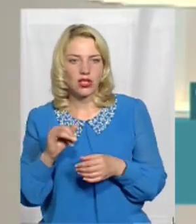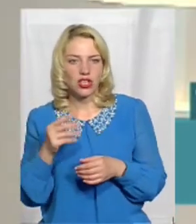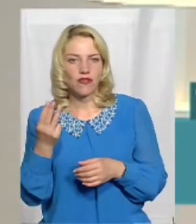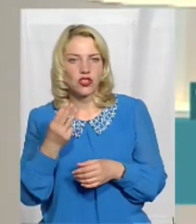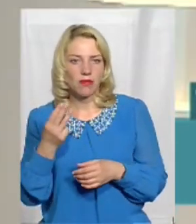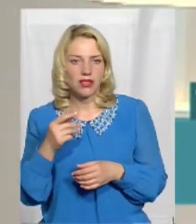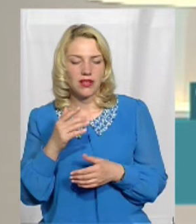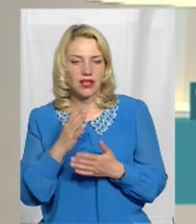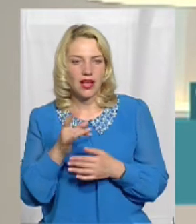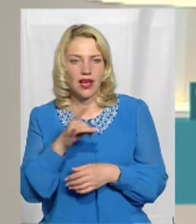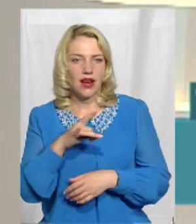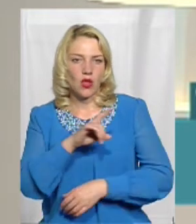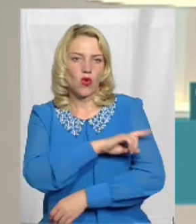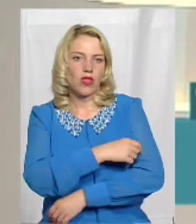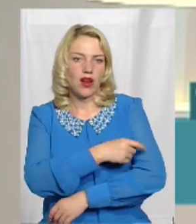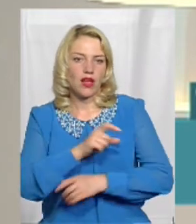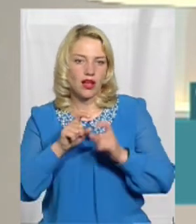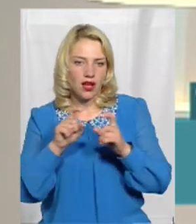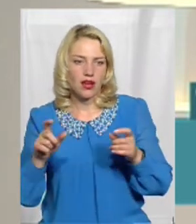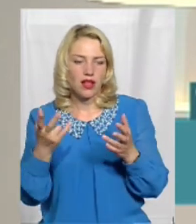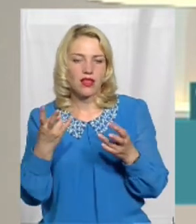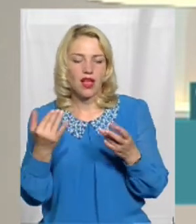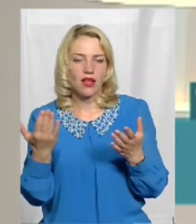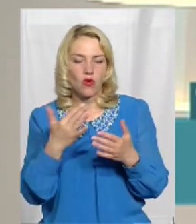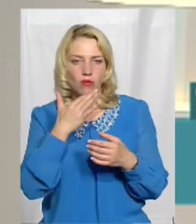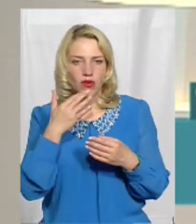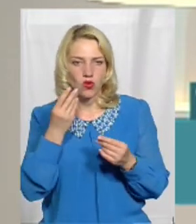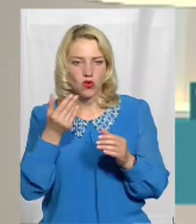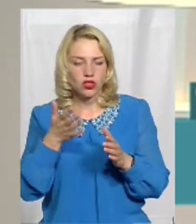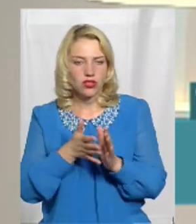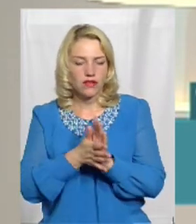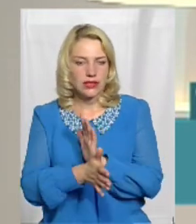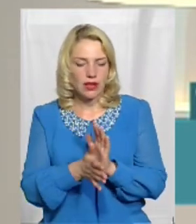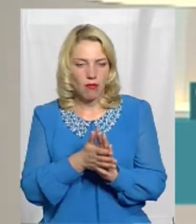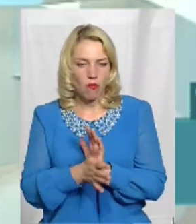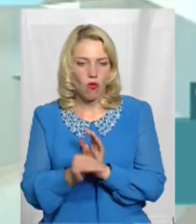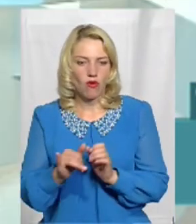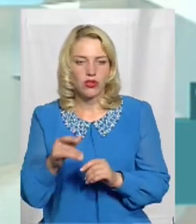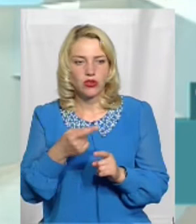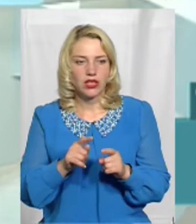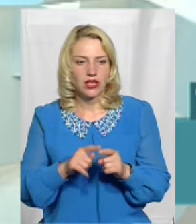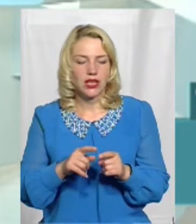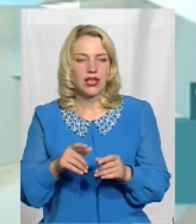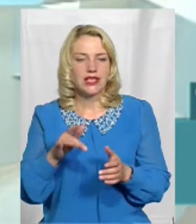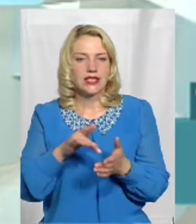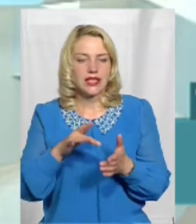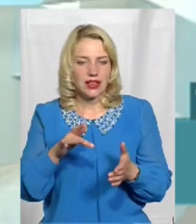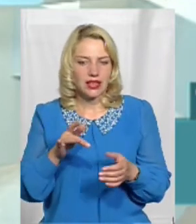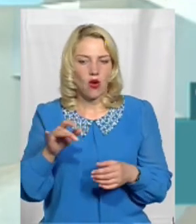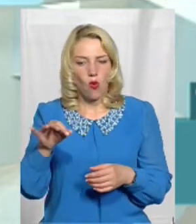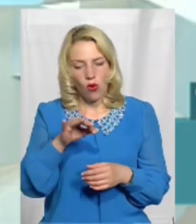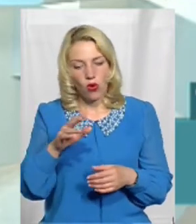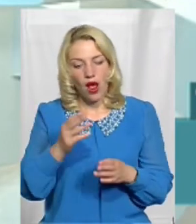районна лікарня, на яку дуже багато спрямовано коштів І це центр госпітального округу А між